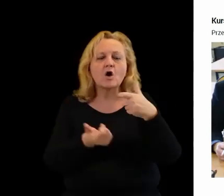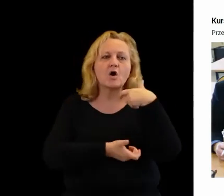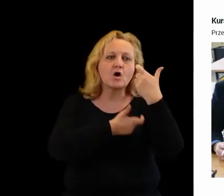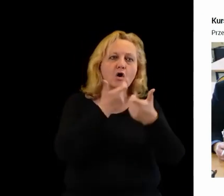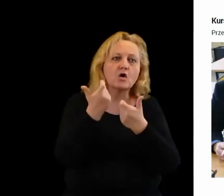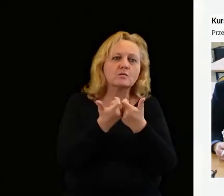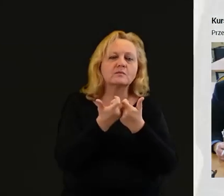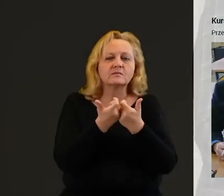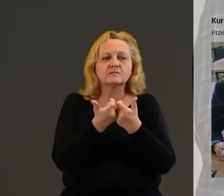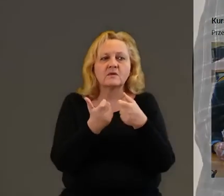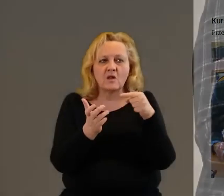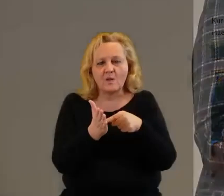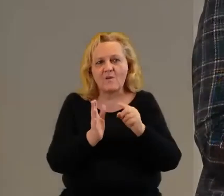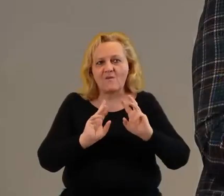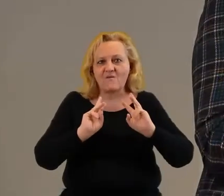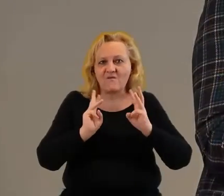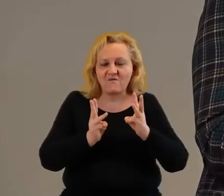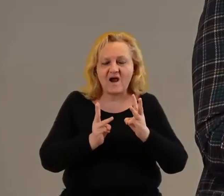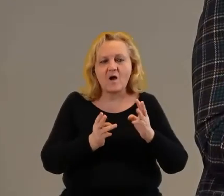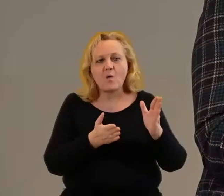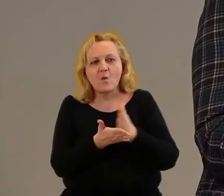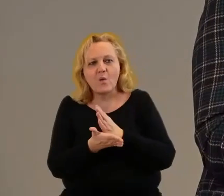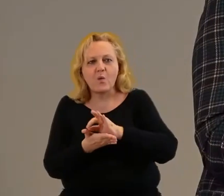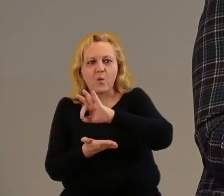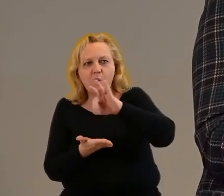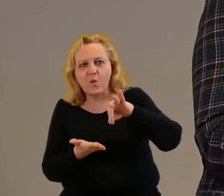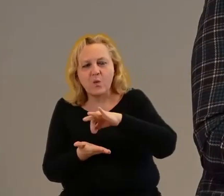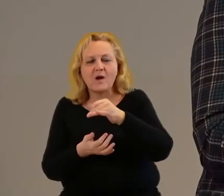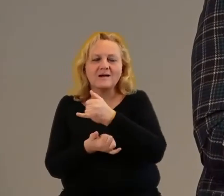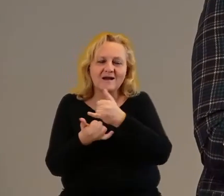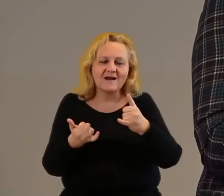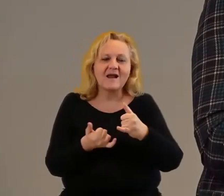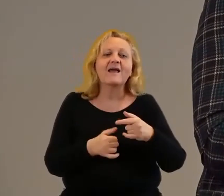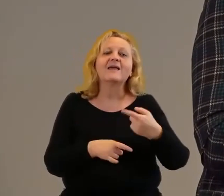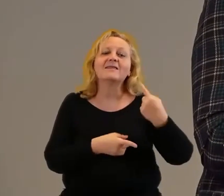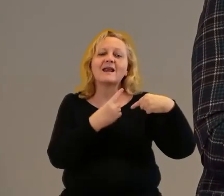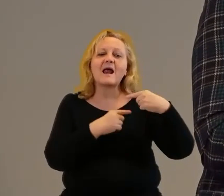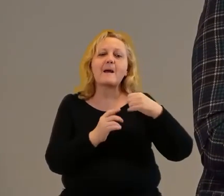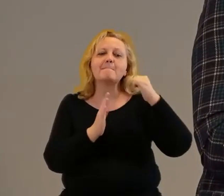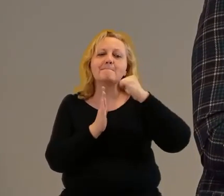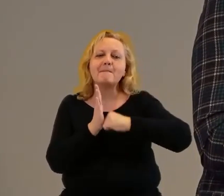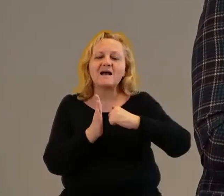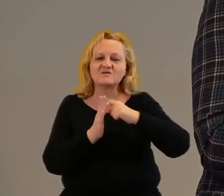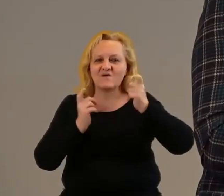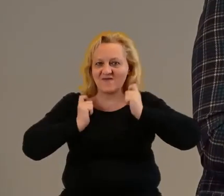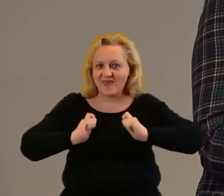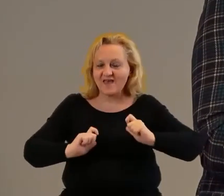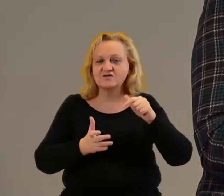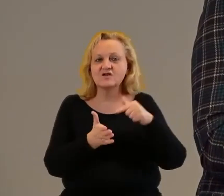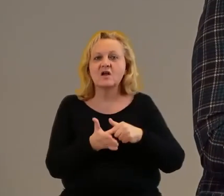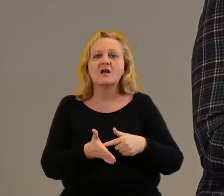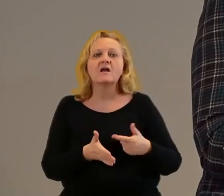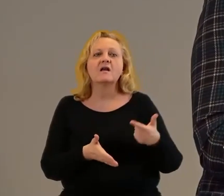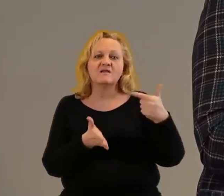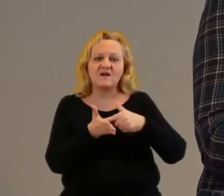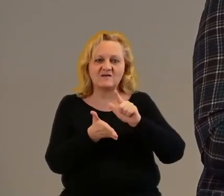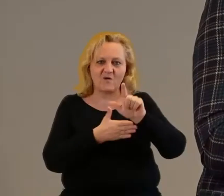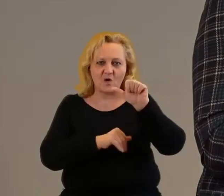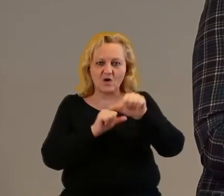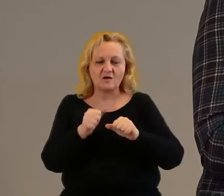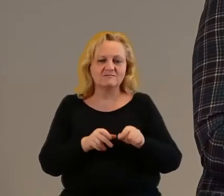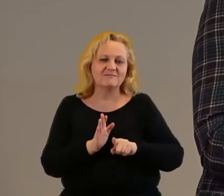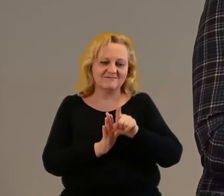chociażby takie warsztaty kulinarne, tradycje mazowieckiej wsi. W 2012 roku to było dla 30 osób.